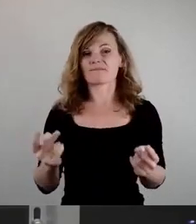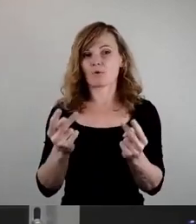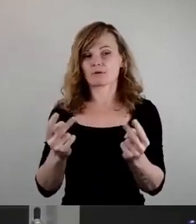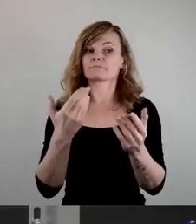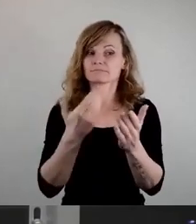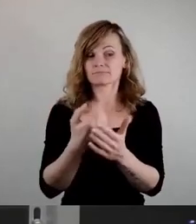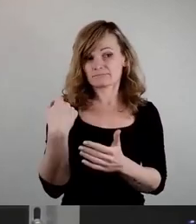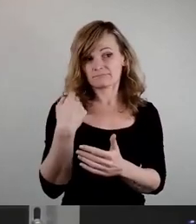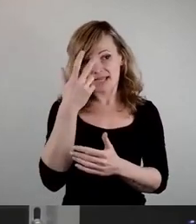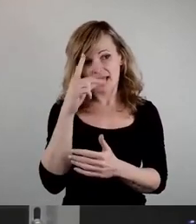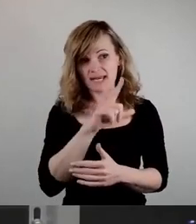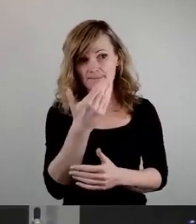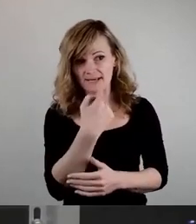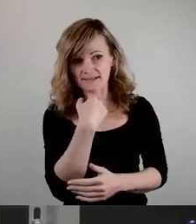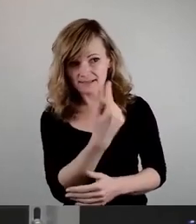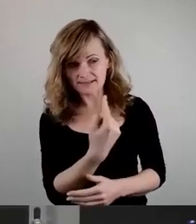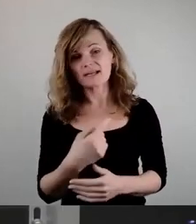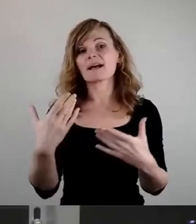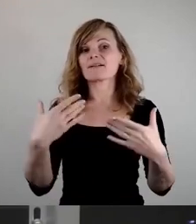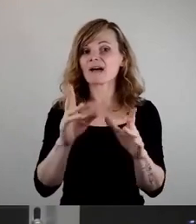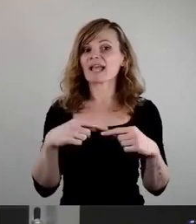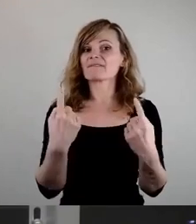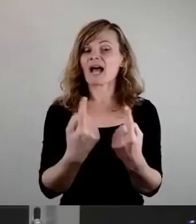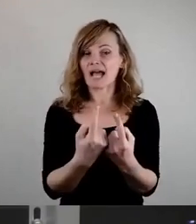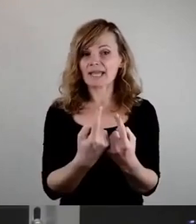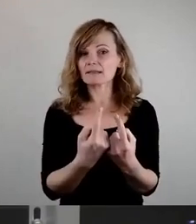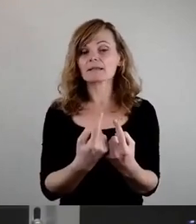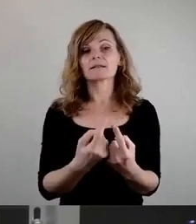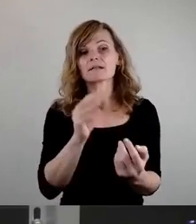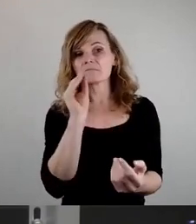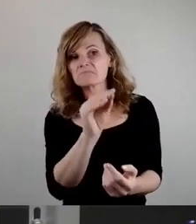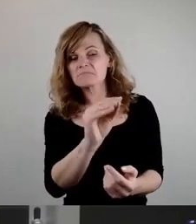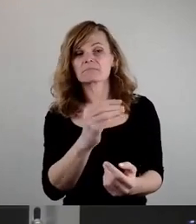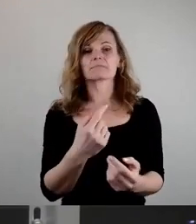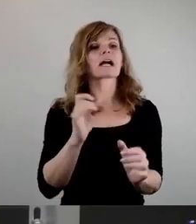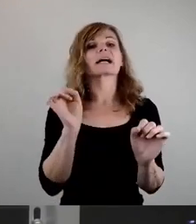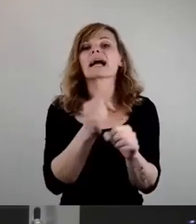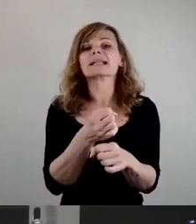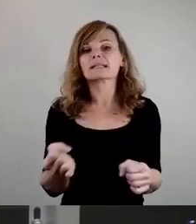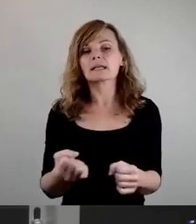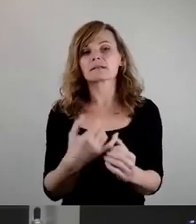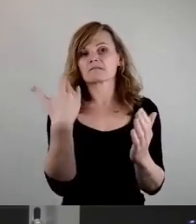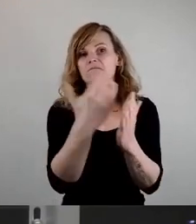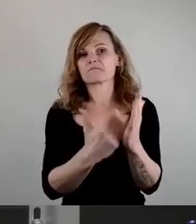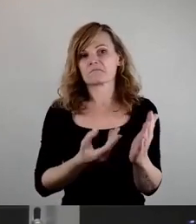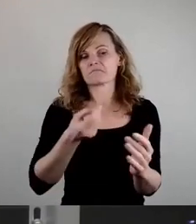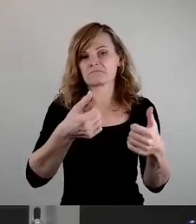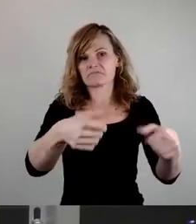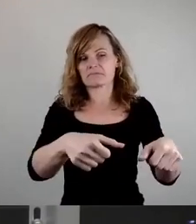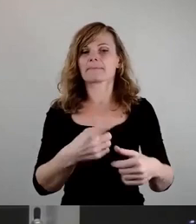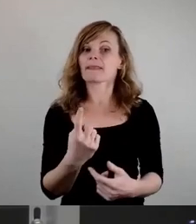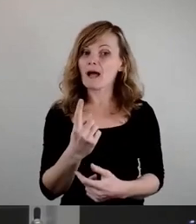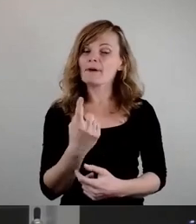man kann ja freien Vereinen nicht irgendwie vorschreiben, was sie zu tun haben. Wenn die aber Geld bekommen von uns, dann können wir schon